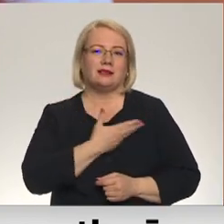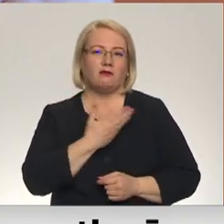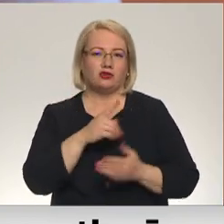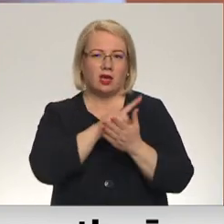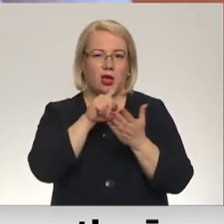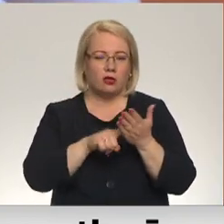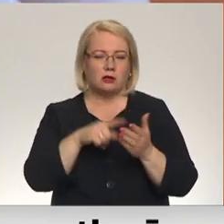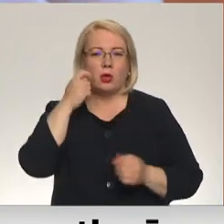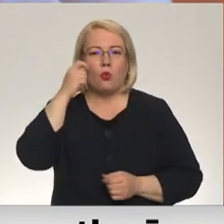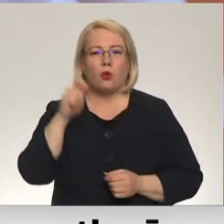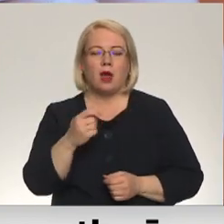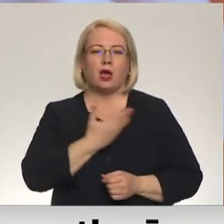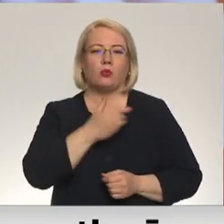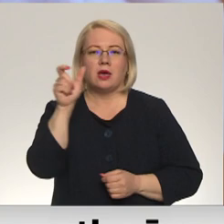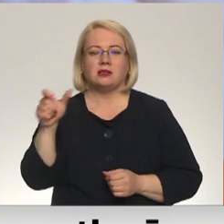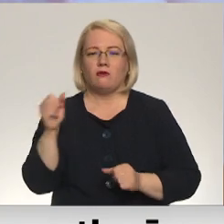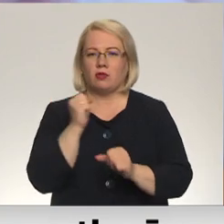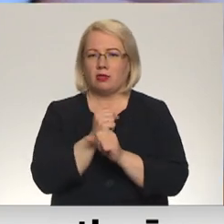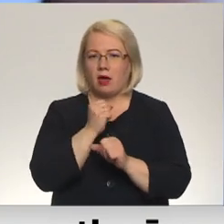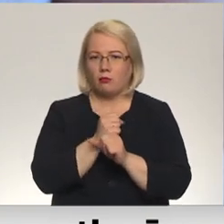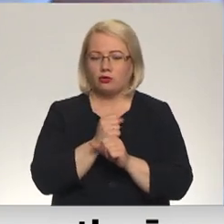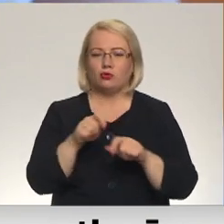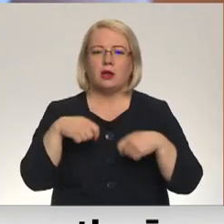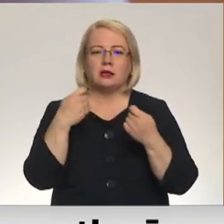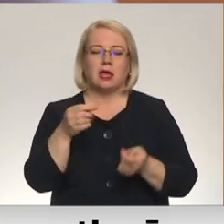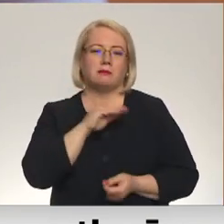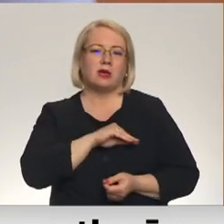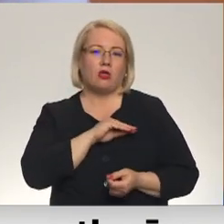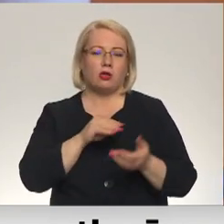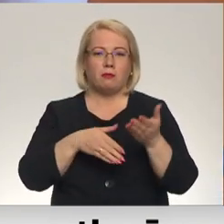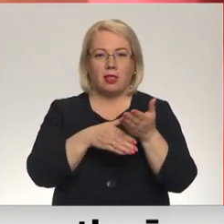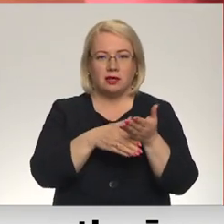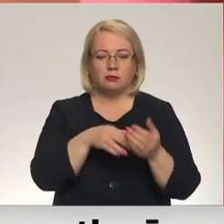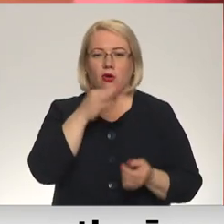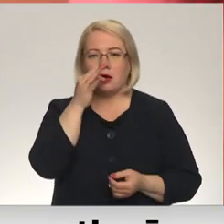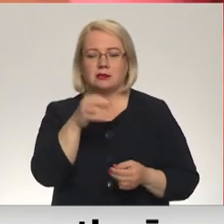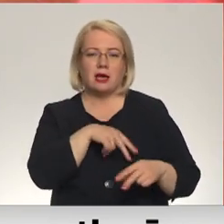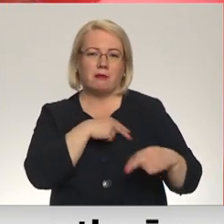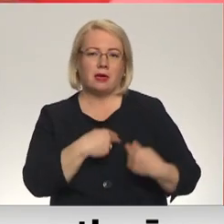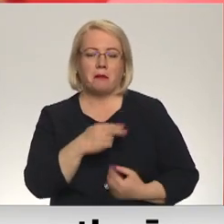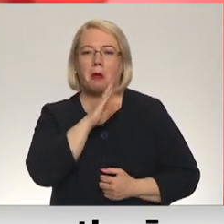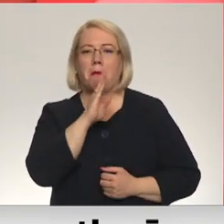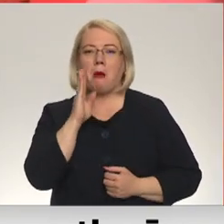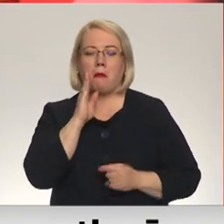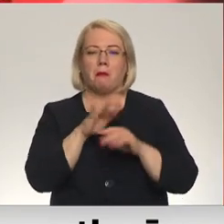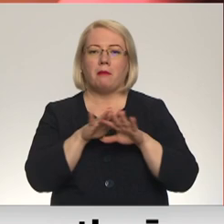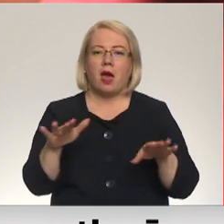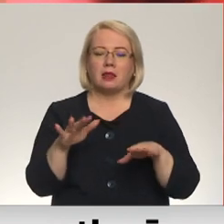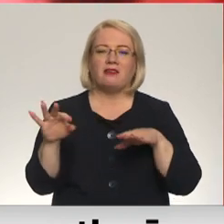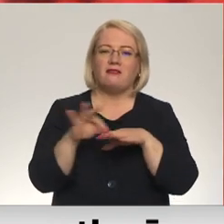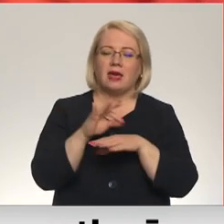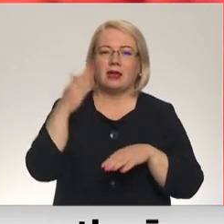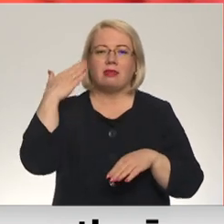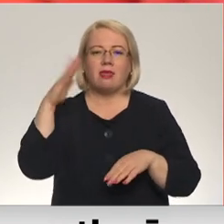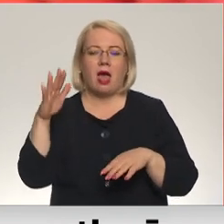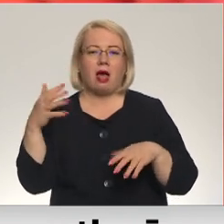Ukraiņas iedzīvotāju nodarbinātību un iespējas sniegt psiholoģisko palīdzību. Jo, kā uzsver biedrībā, mammas ar bērniem, kurām vīri vai dēli karo,